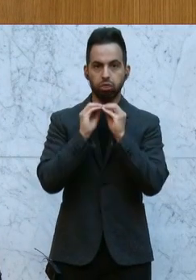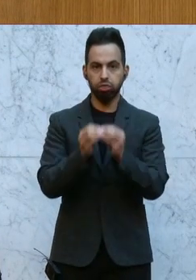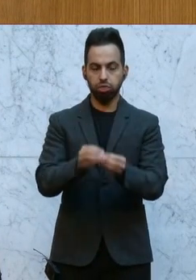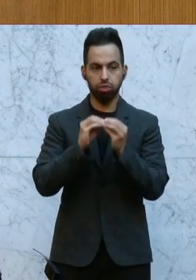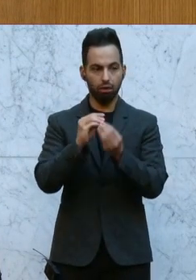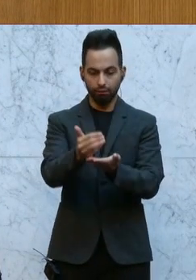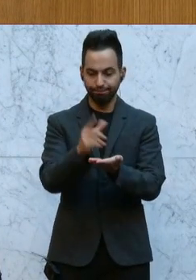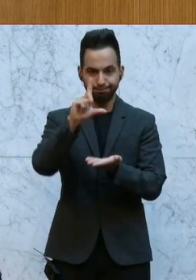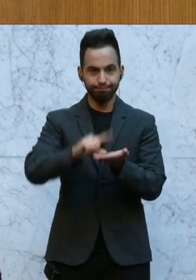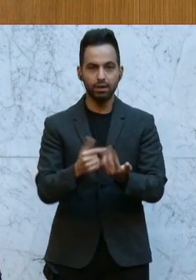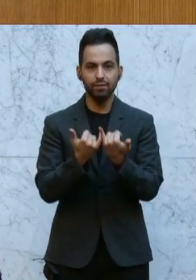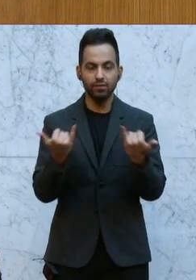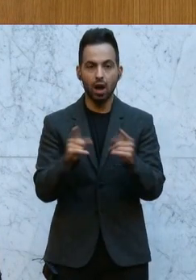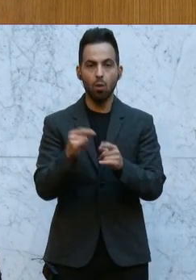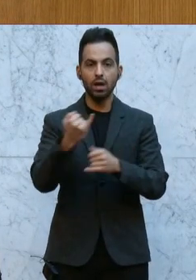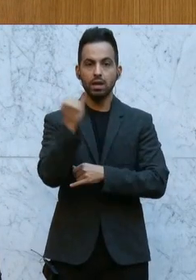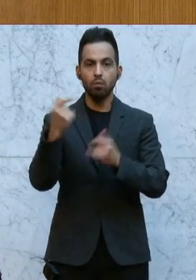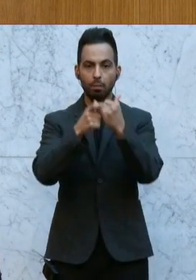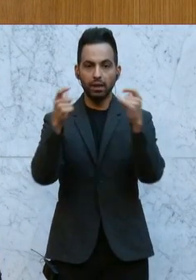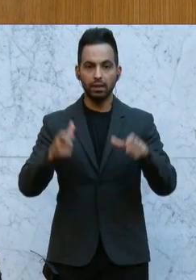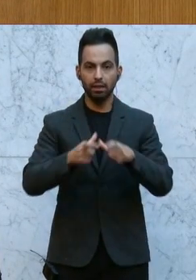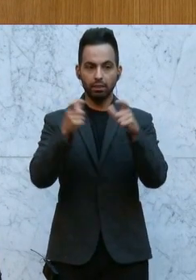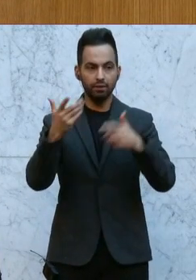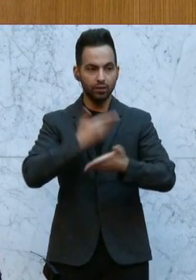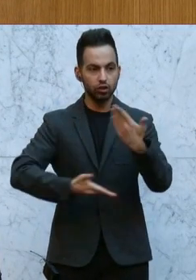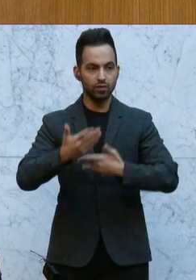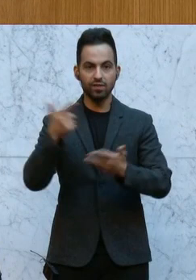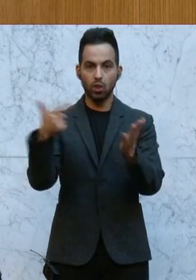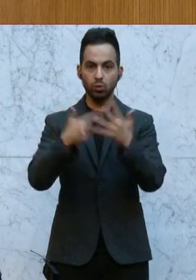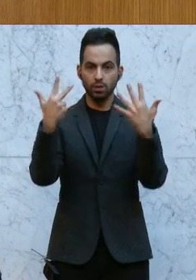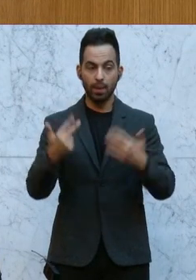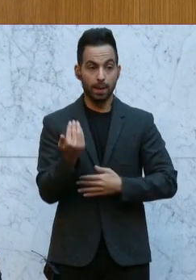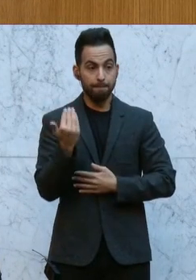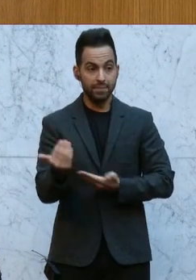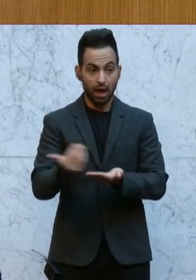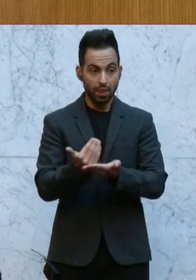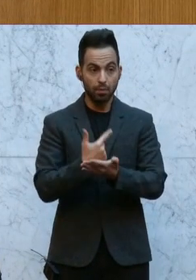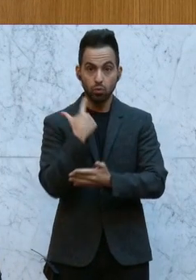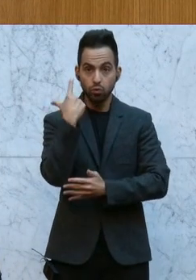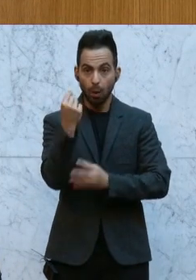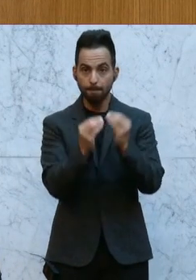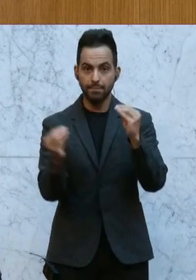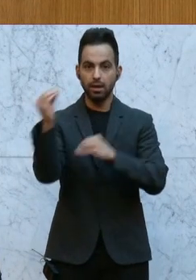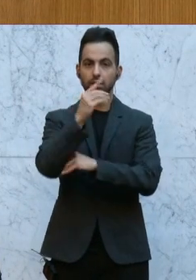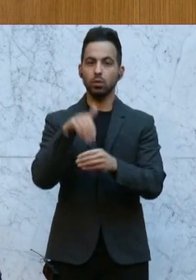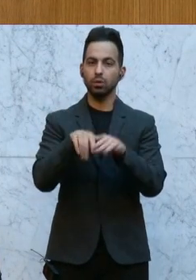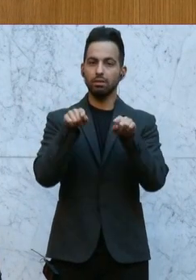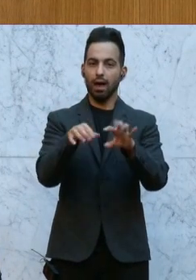leisten können und obwohl die Immobilienwirtschaft seit 2008 ihre Mieteinnahmen auch verdoppelt hat und allein die